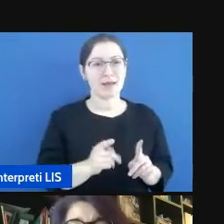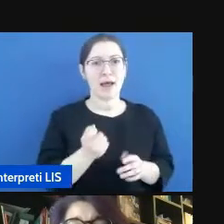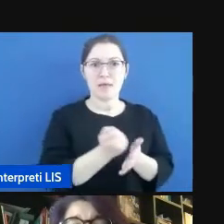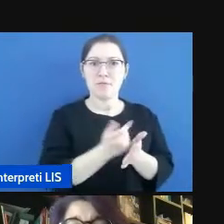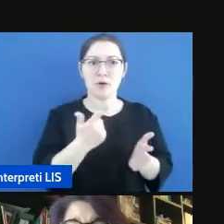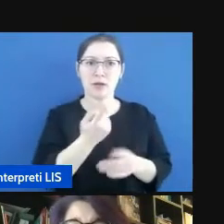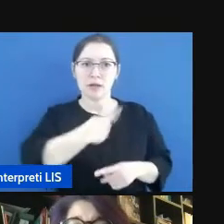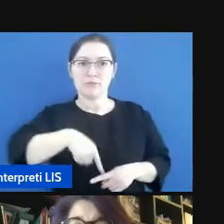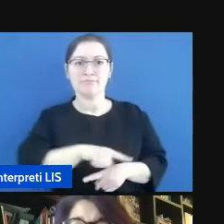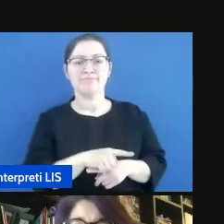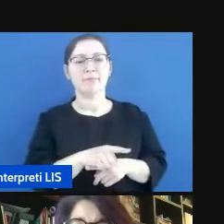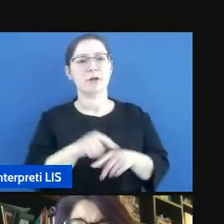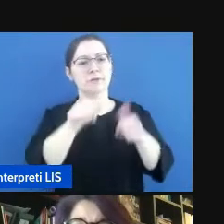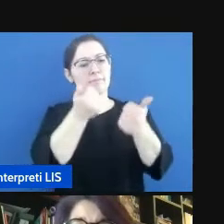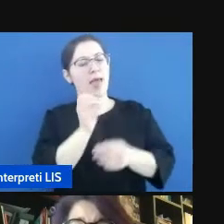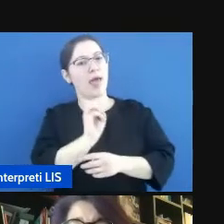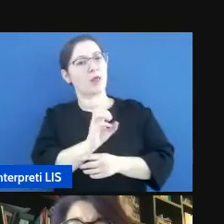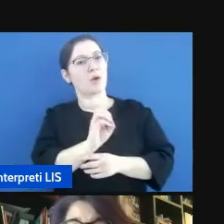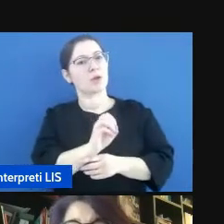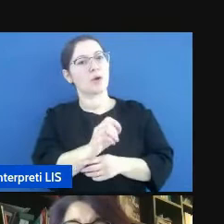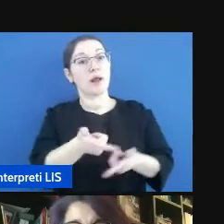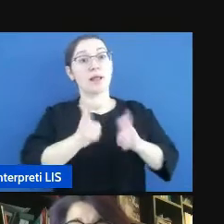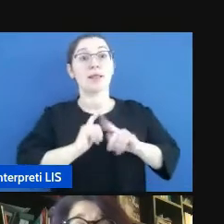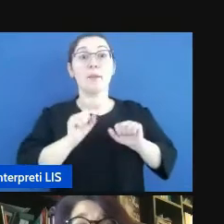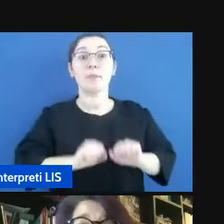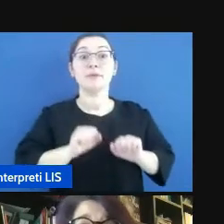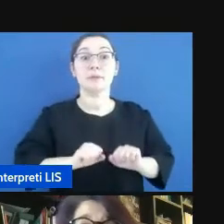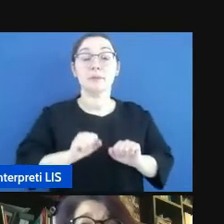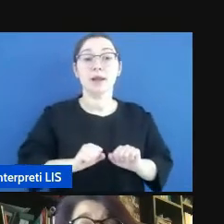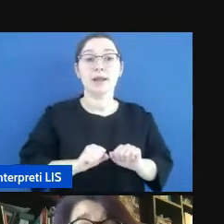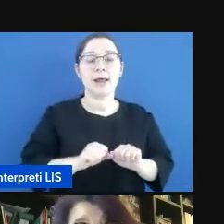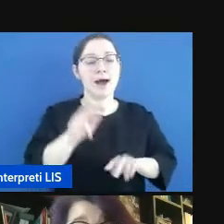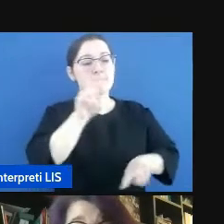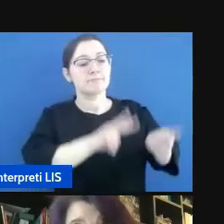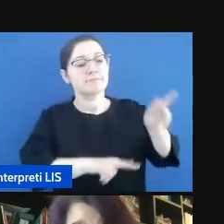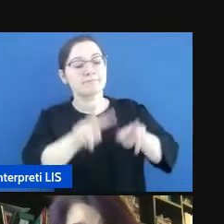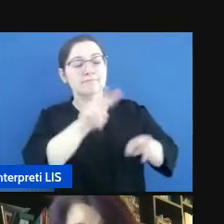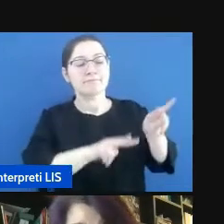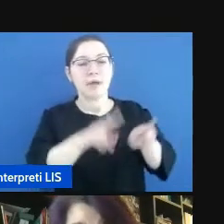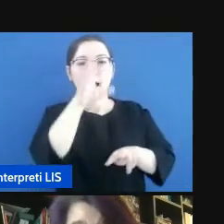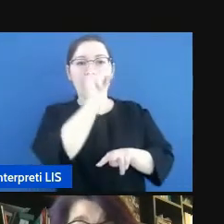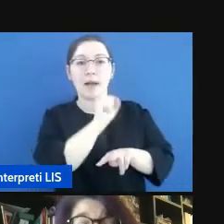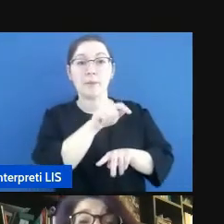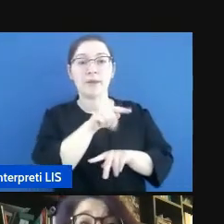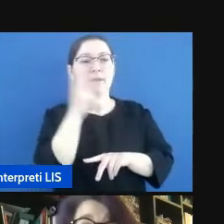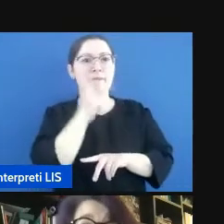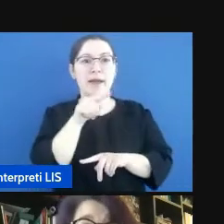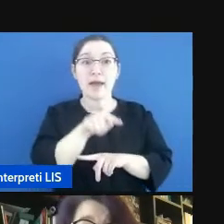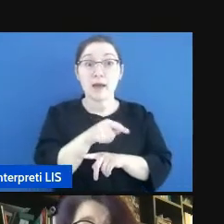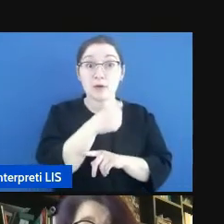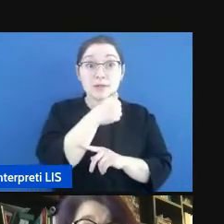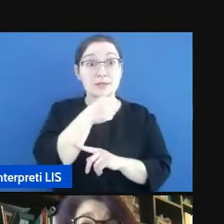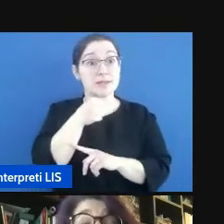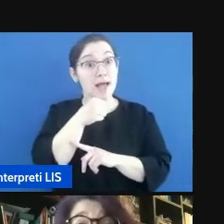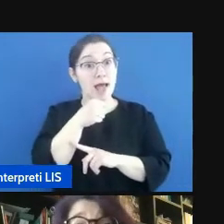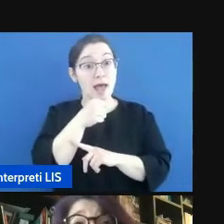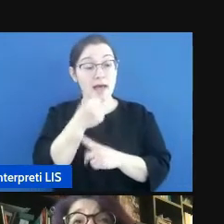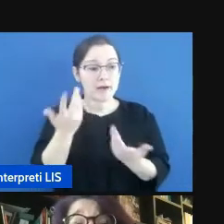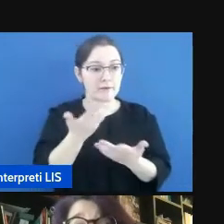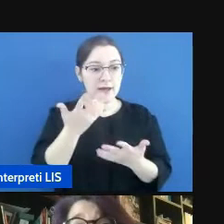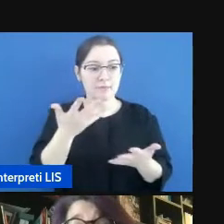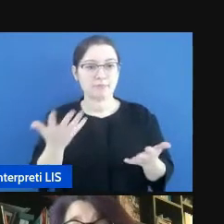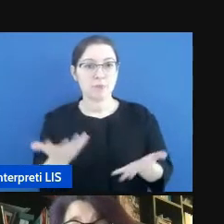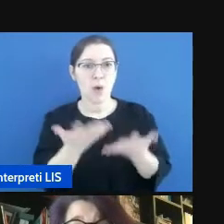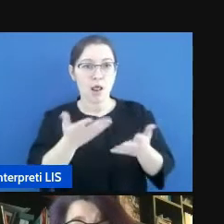educatori perché ci permette di valutare se è necessario intervenire e come intervenire, ma